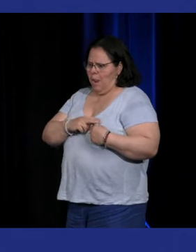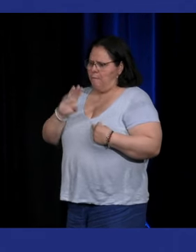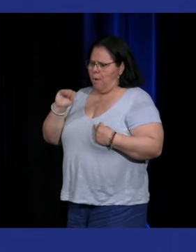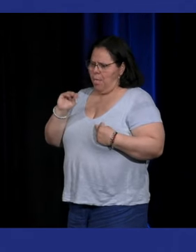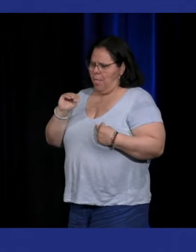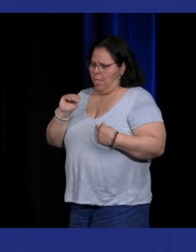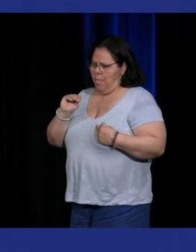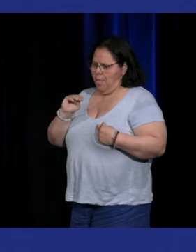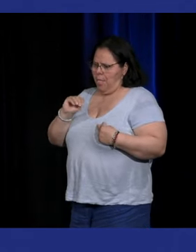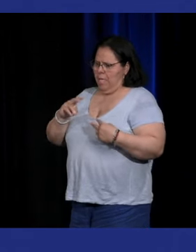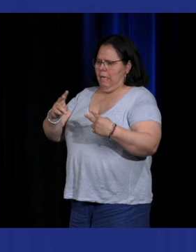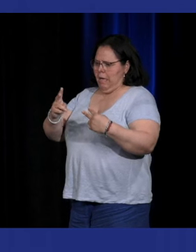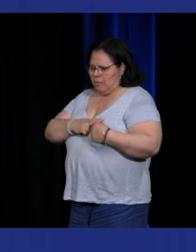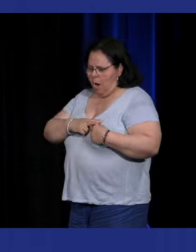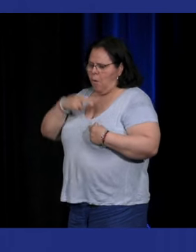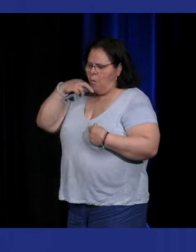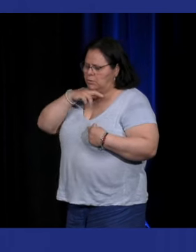ça vient de l'étoile bleue